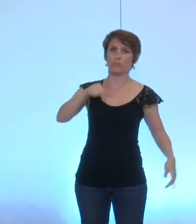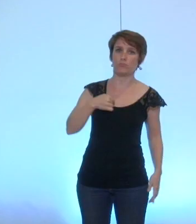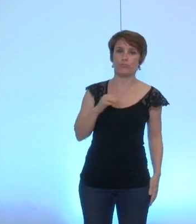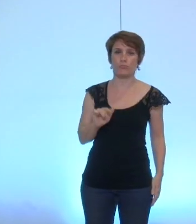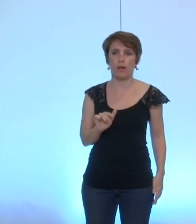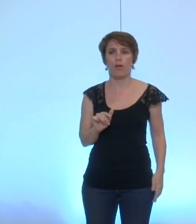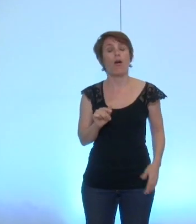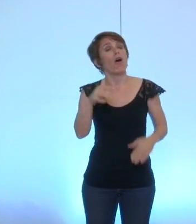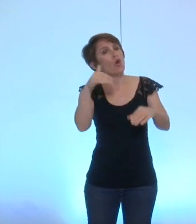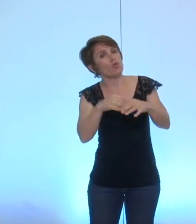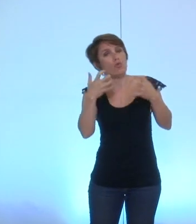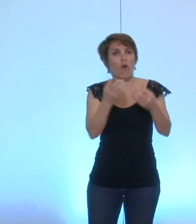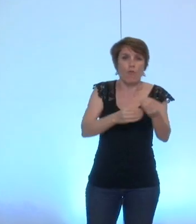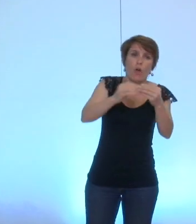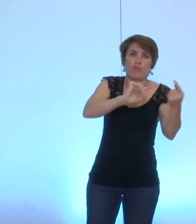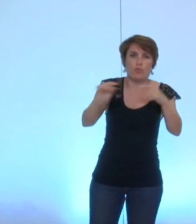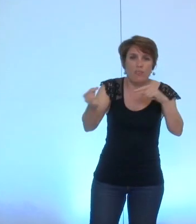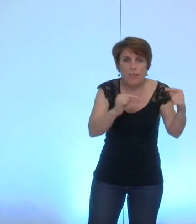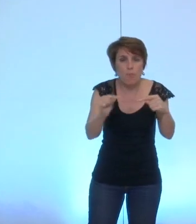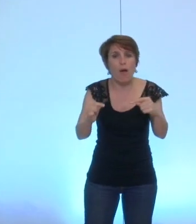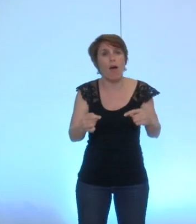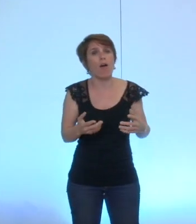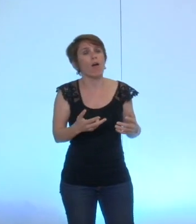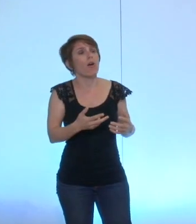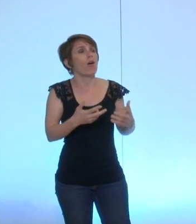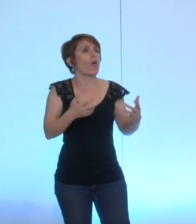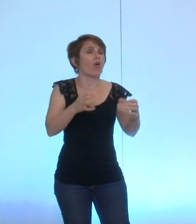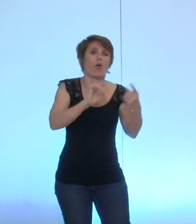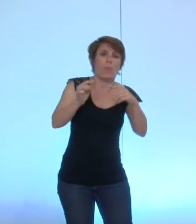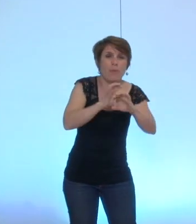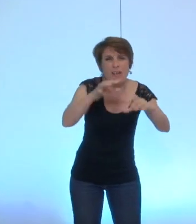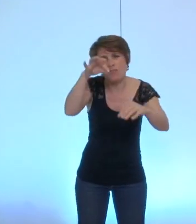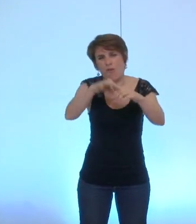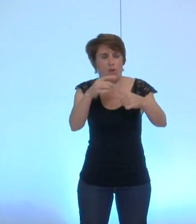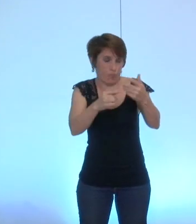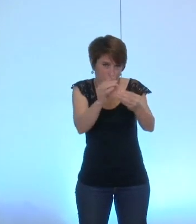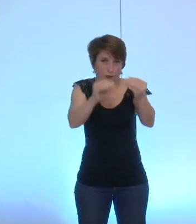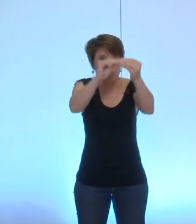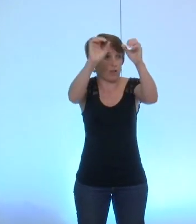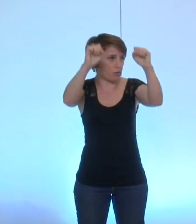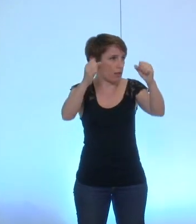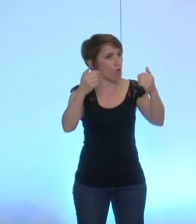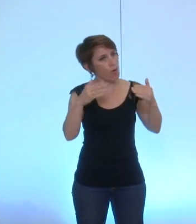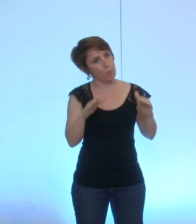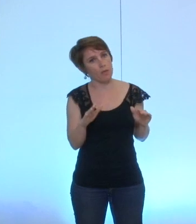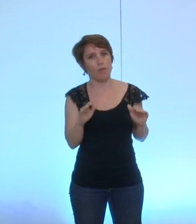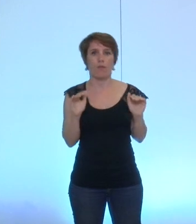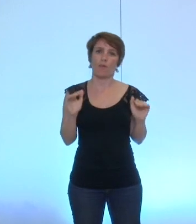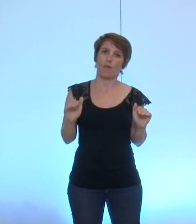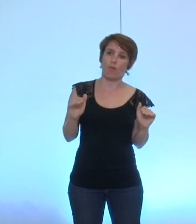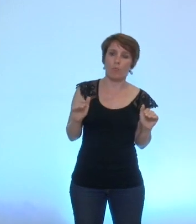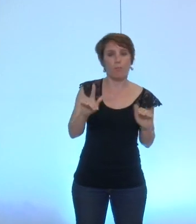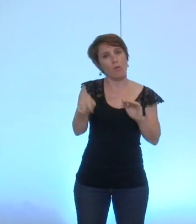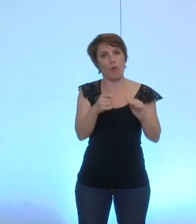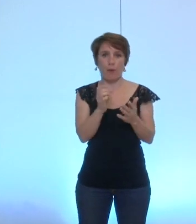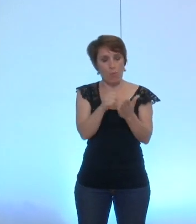des vœux tout ce que vous voulez des débats sans vote etc mais que ça s'inscrive au moins dans le cadre d'un